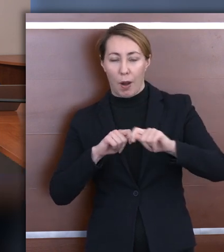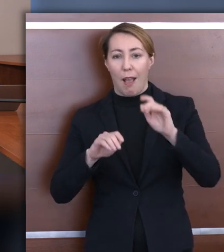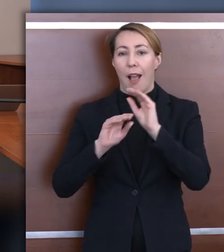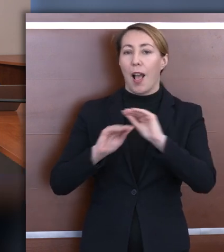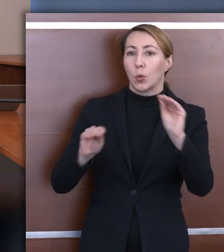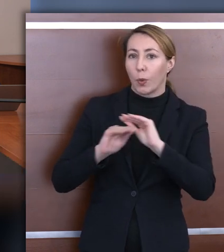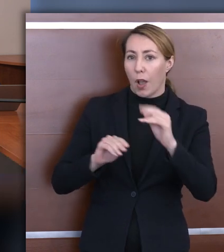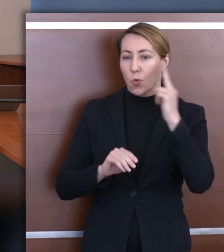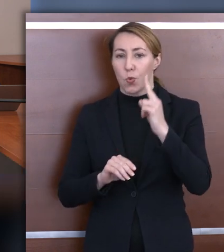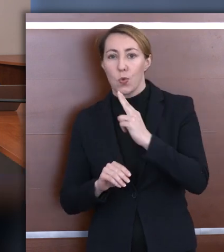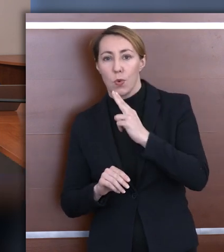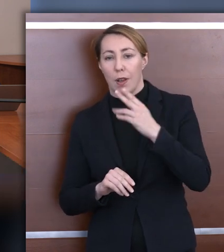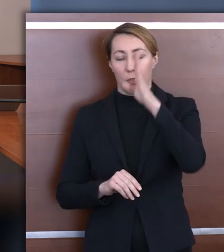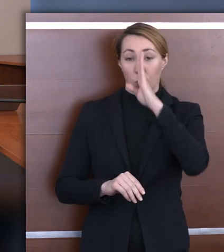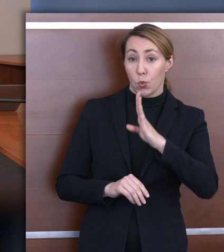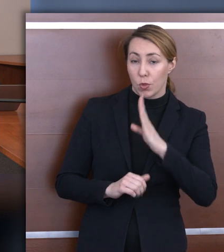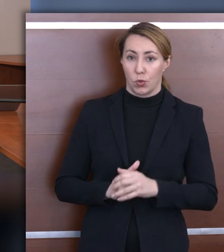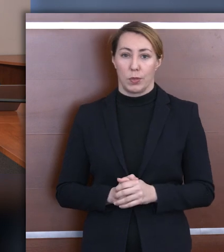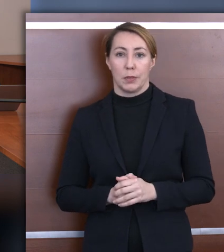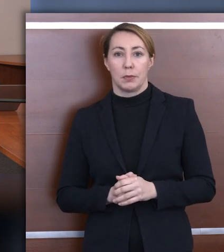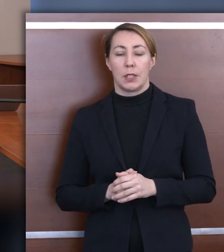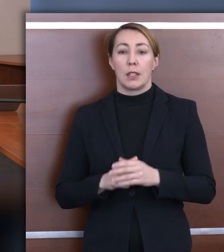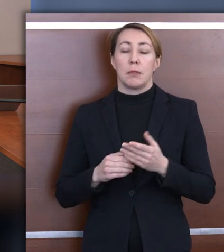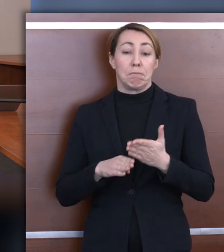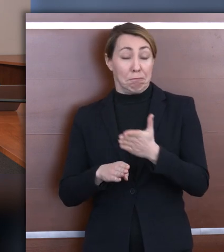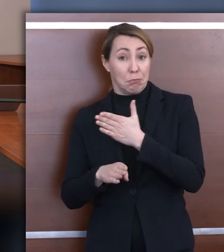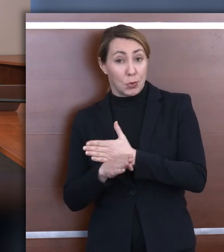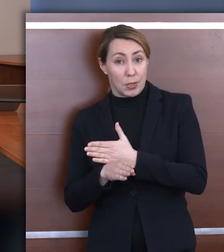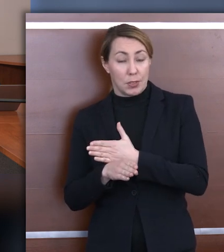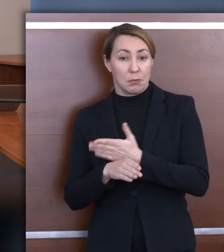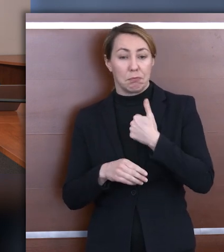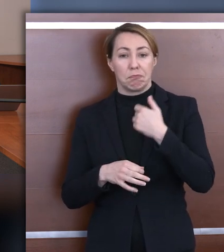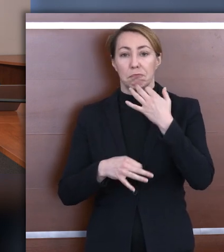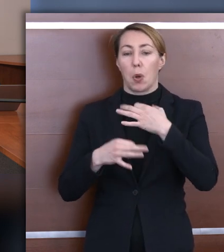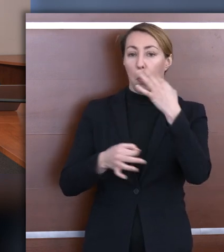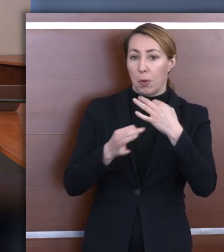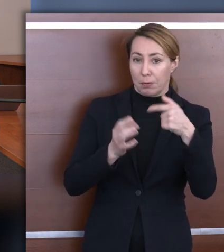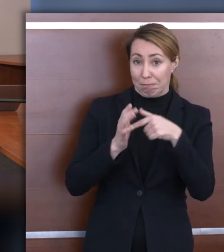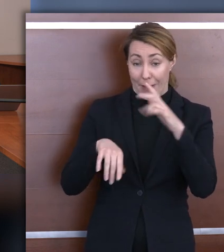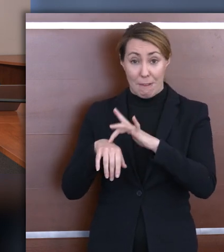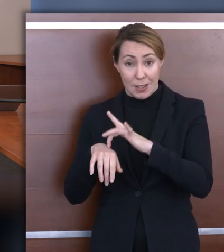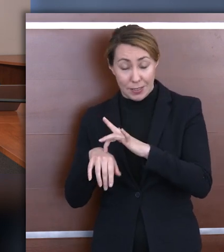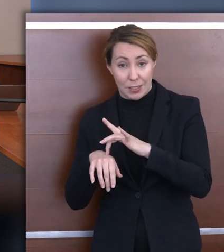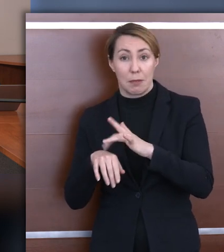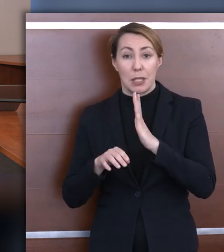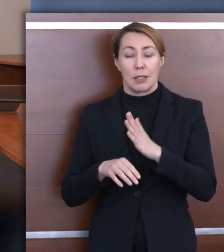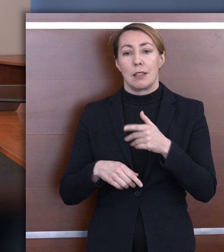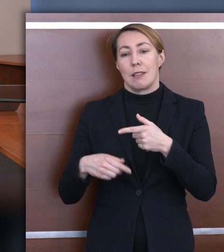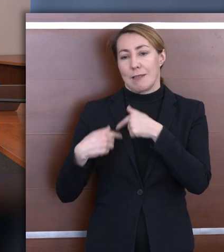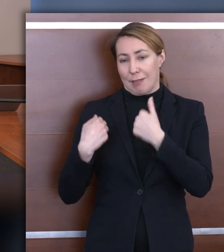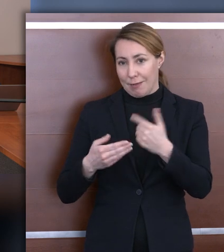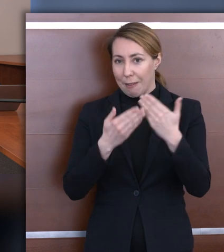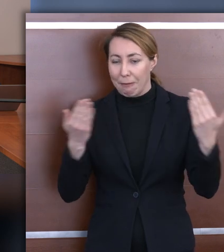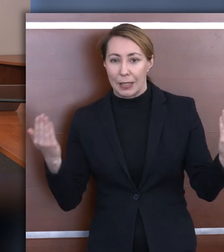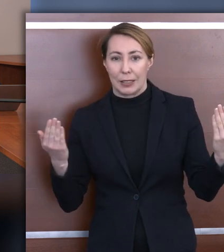edukacja głuchych i indosłuszących. Zanim przejdziemy do omówienia tych wyników bezpośrednio, chciałbym serdecznie